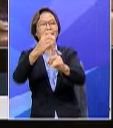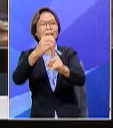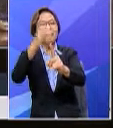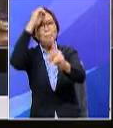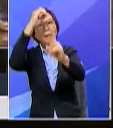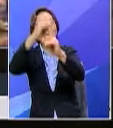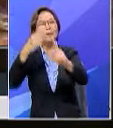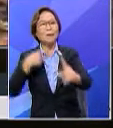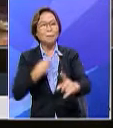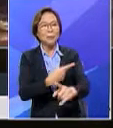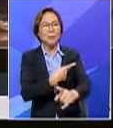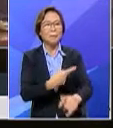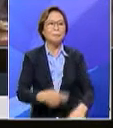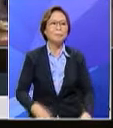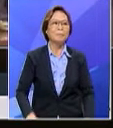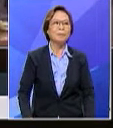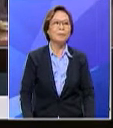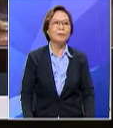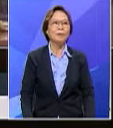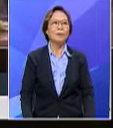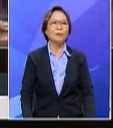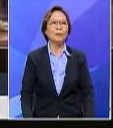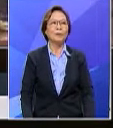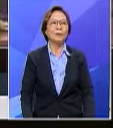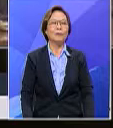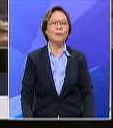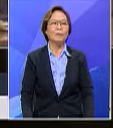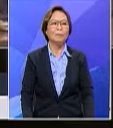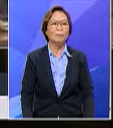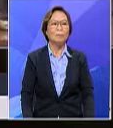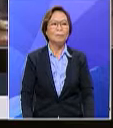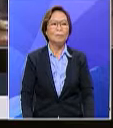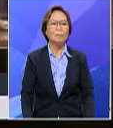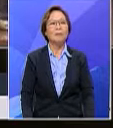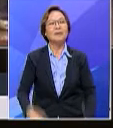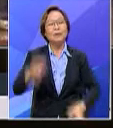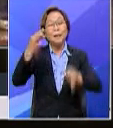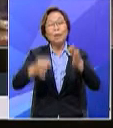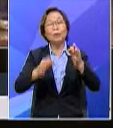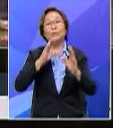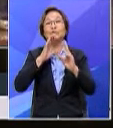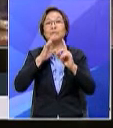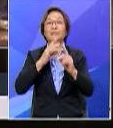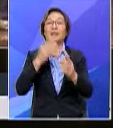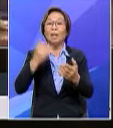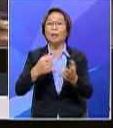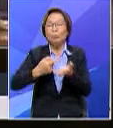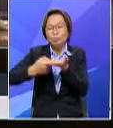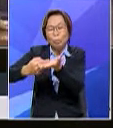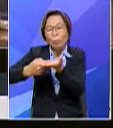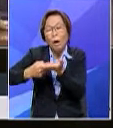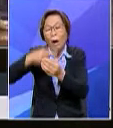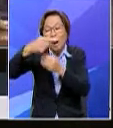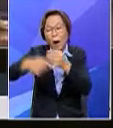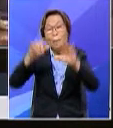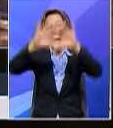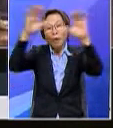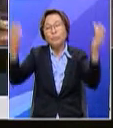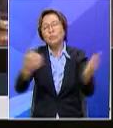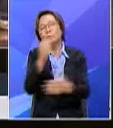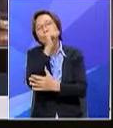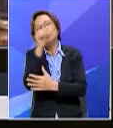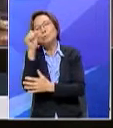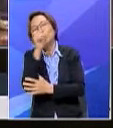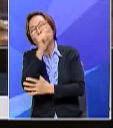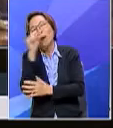yang dakwah ini boleh sampai ke seantara dunia sebenarnya jadi kalau nak cakap antarabangsa itu nyanyi depan